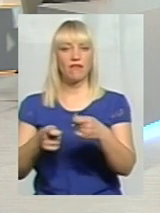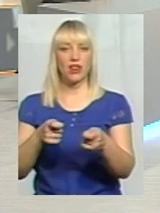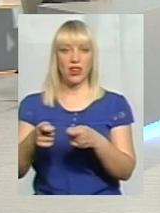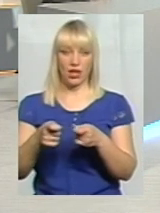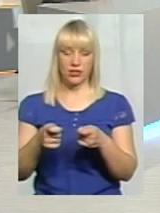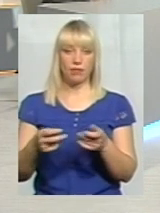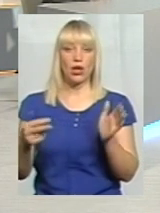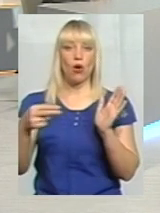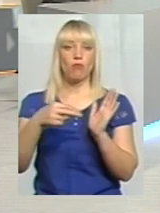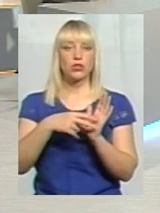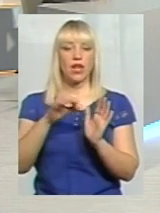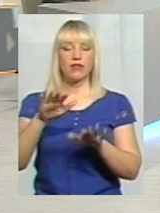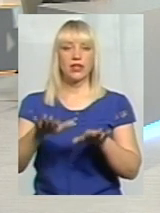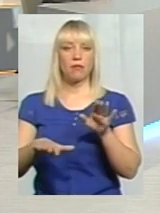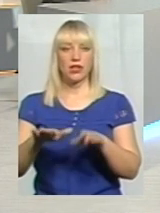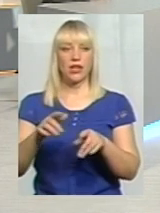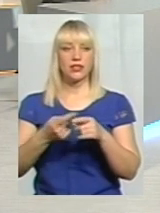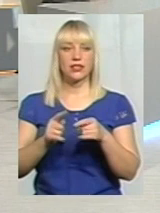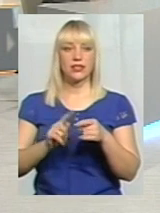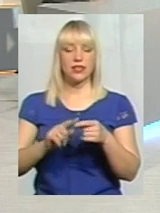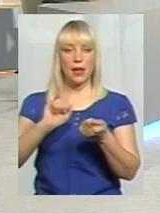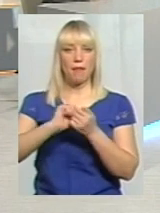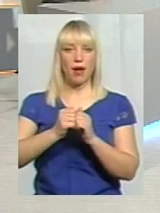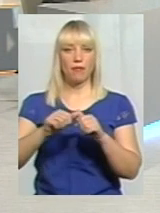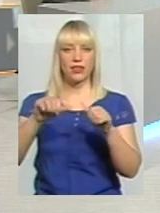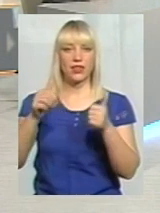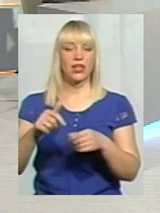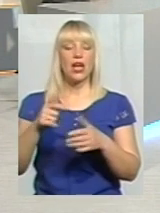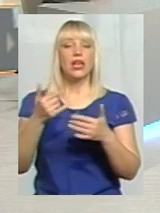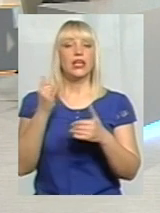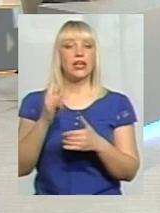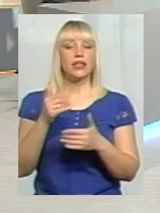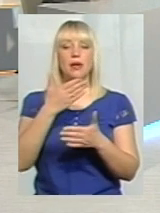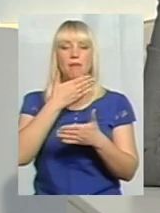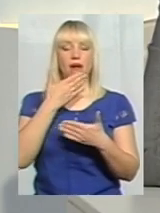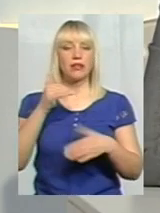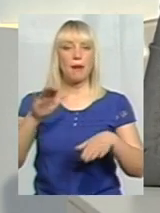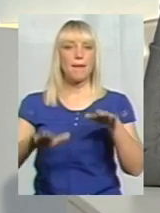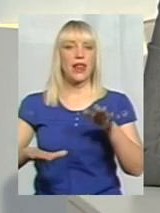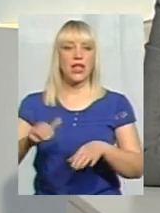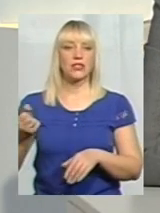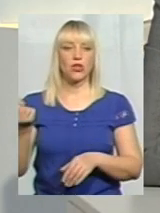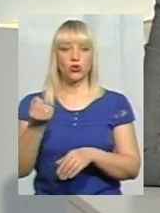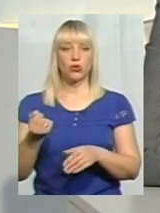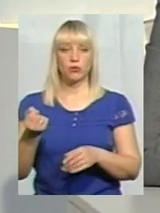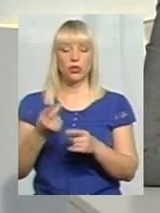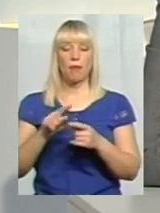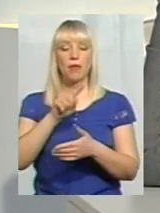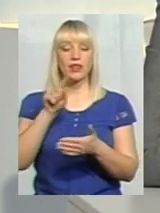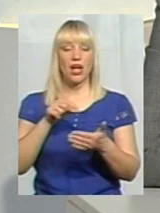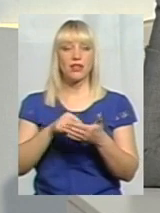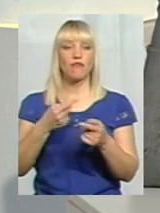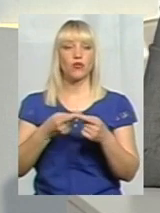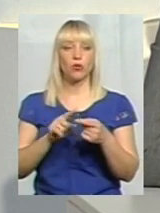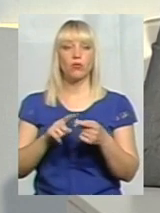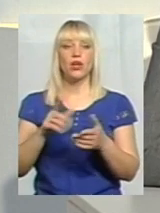поставити на баланс дані пам'ятки. Вони не мають балансу утримувача. І це питання в тому, якщо немає балансу утримувача,